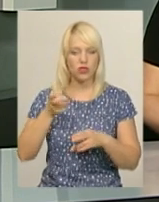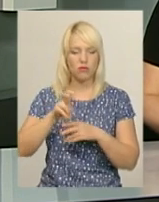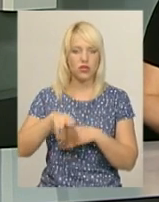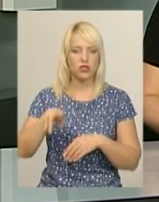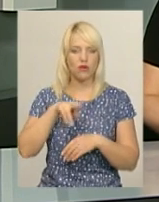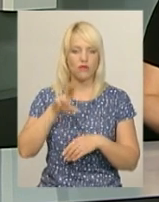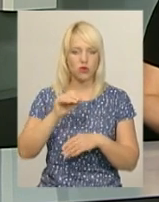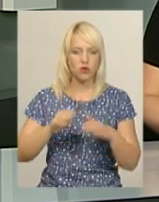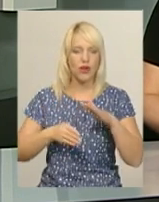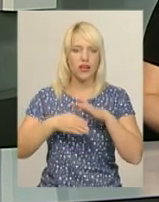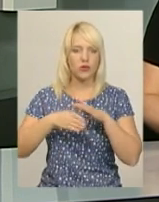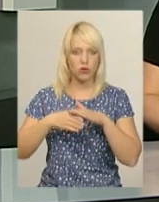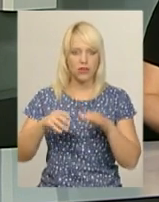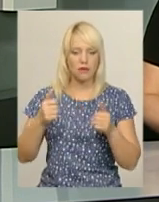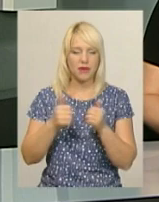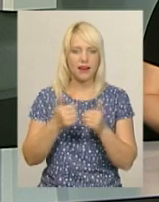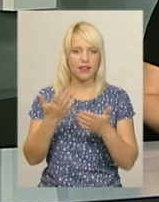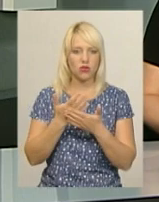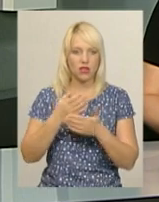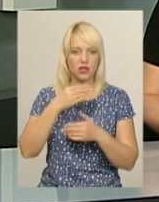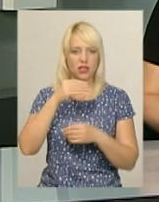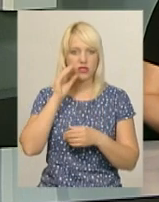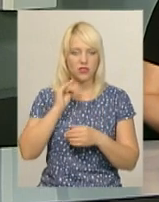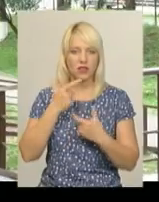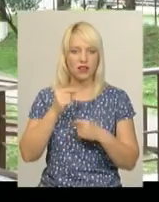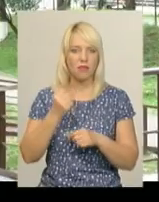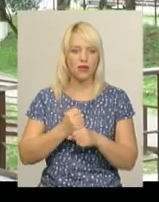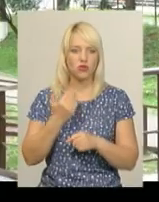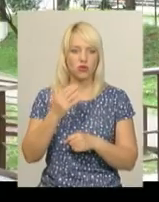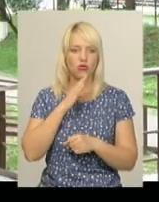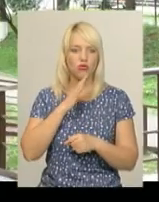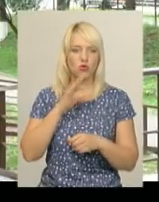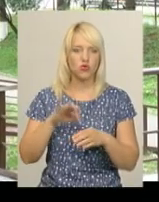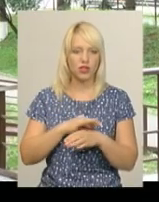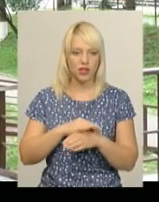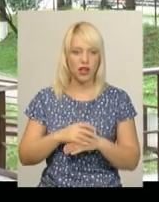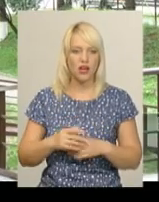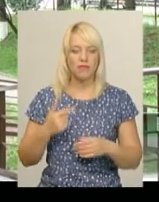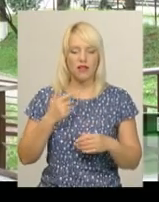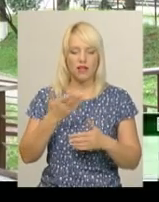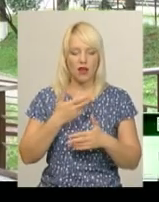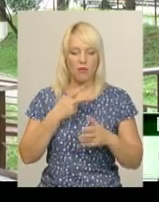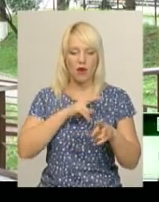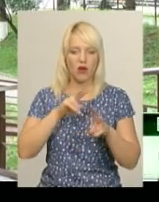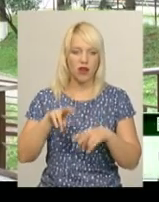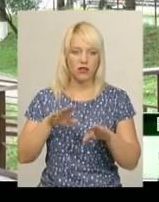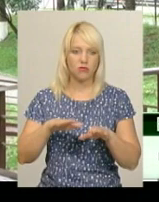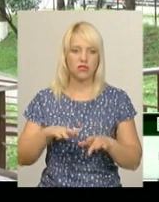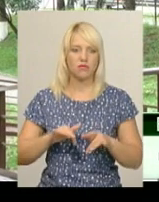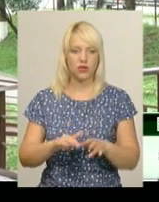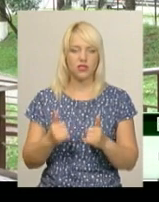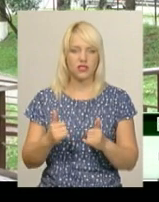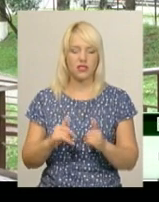яток поблизу кінотеатру, де працює його дружина. Нами оглянуто місце події. Наразі